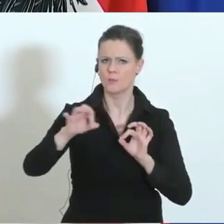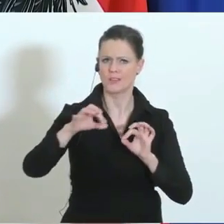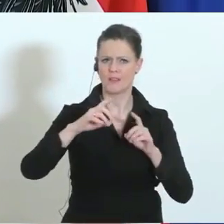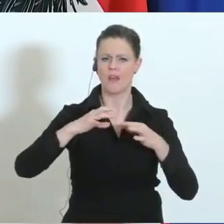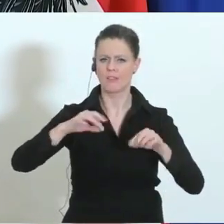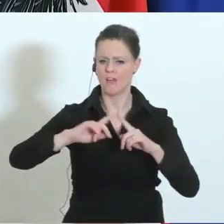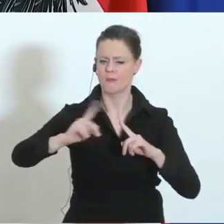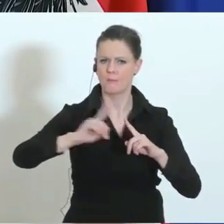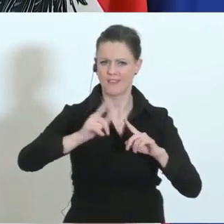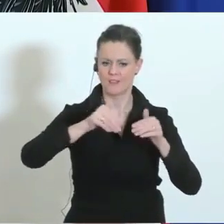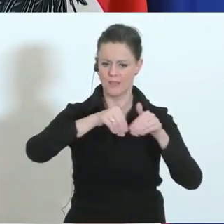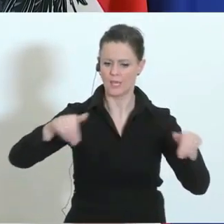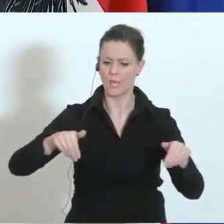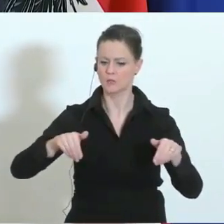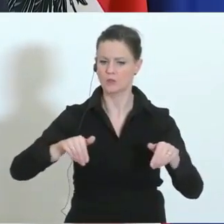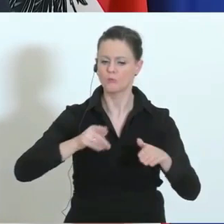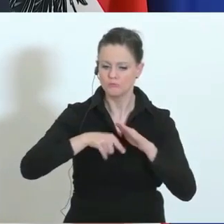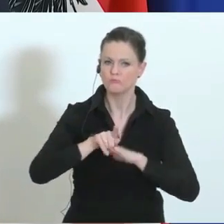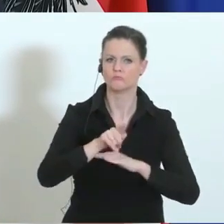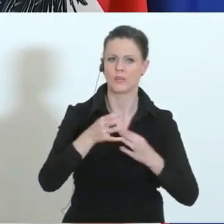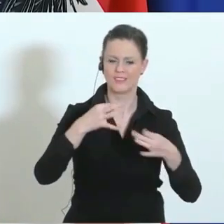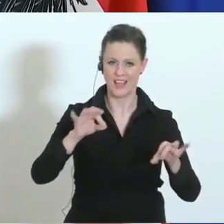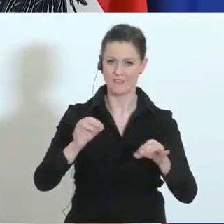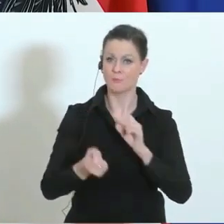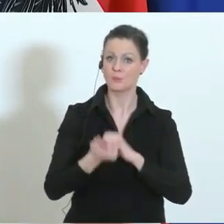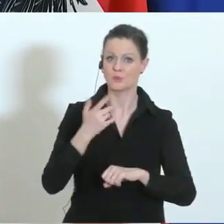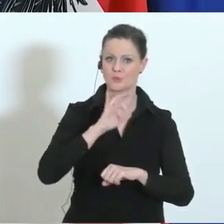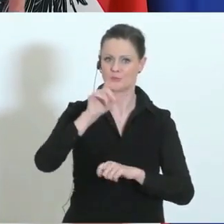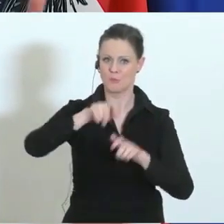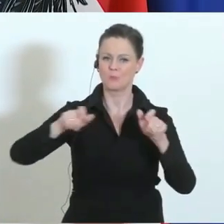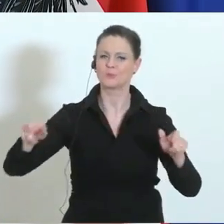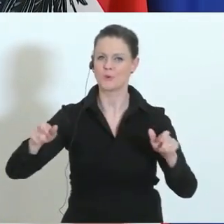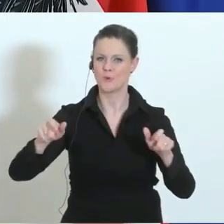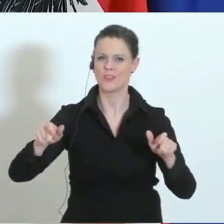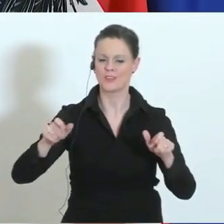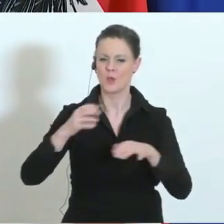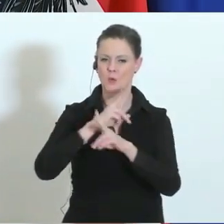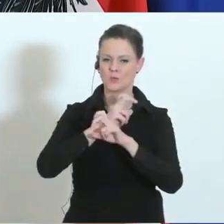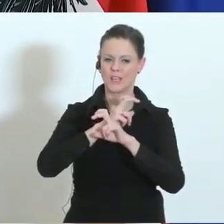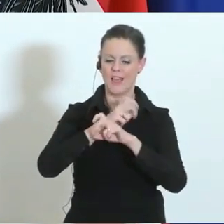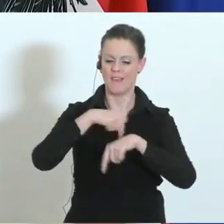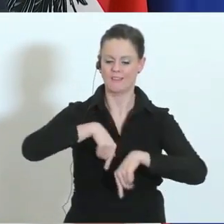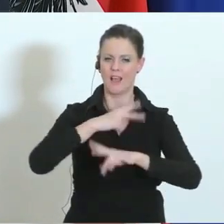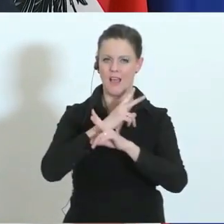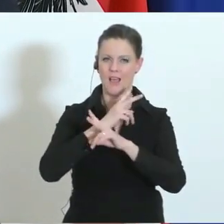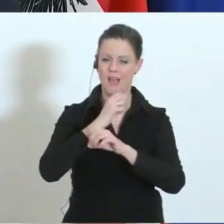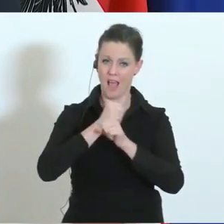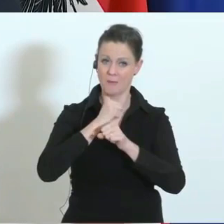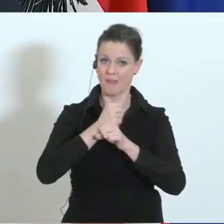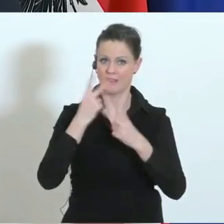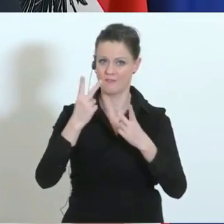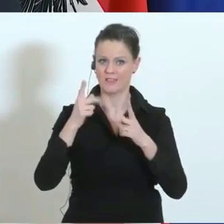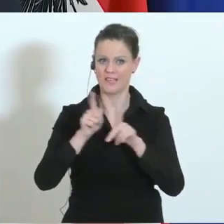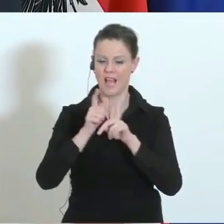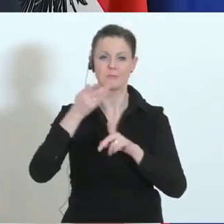Grenze auch überschreiten darf. Das ist für die Menschen wichtig, die in Österreich arbeiten, aber in Tschechien wohnen. Genauso eine Herausforderung habe ich zum Beispiel